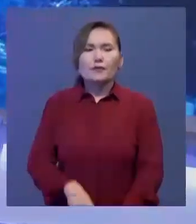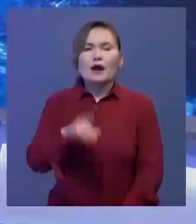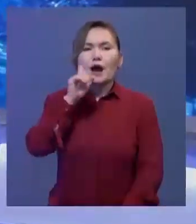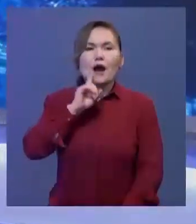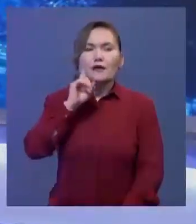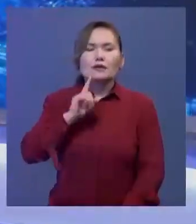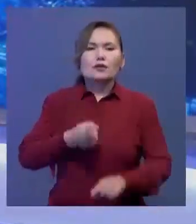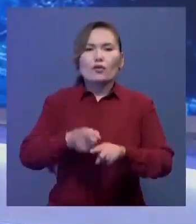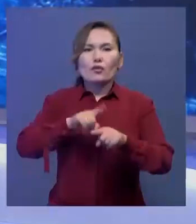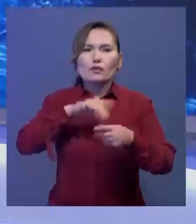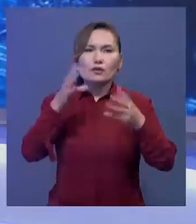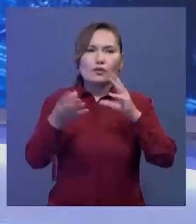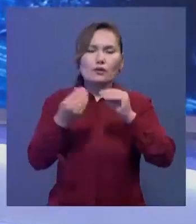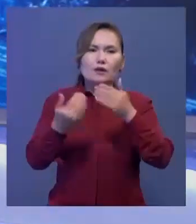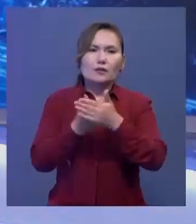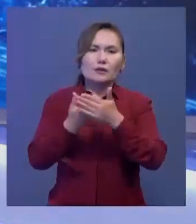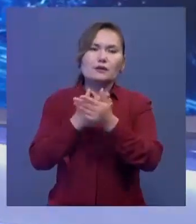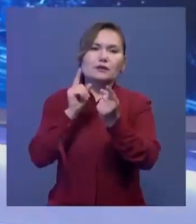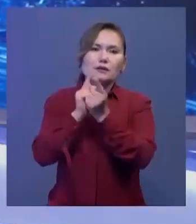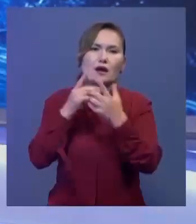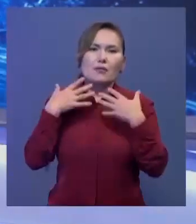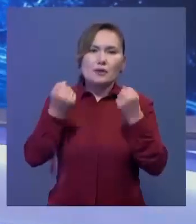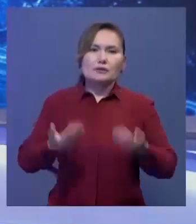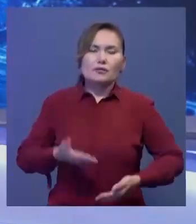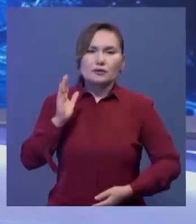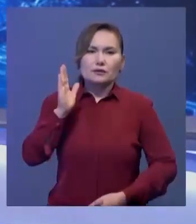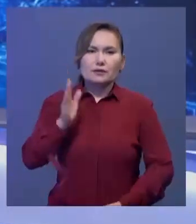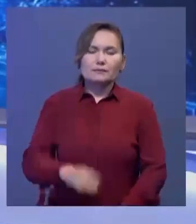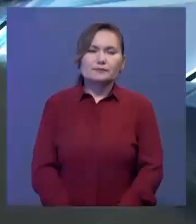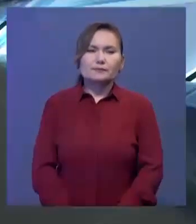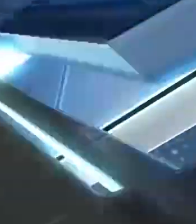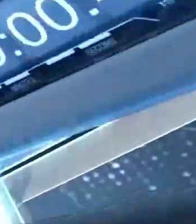Әзір ғайтарымыз осы, керес ефірдекіздескенше, арнақ осылы болсын.